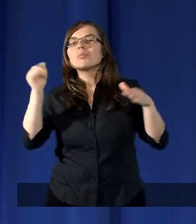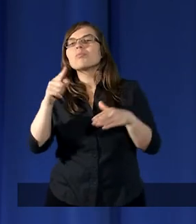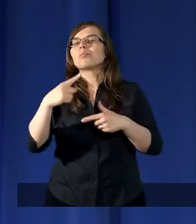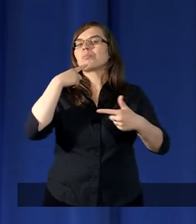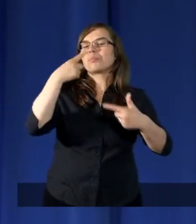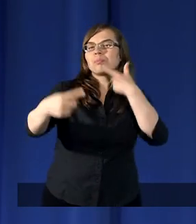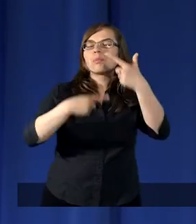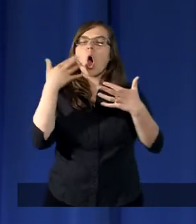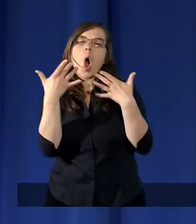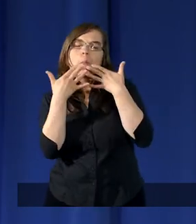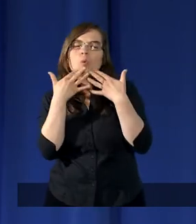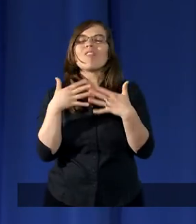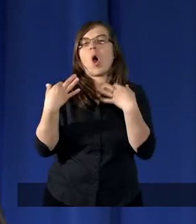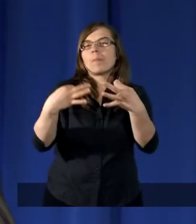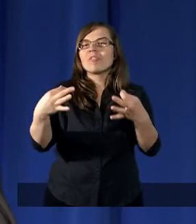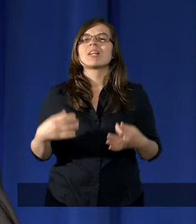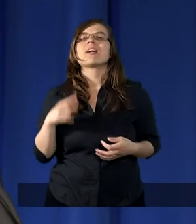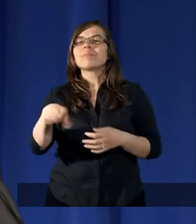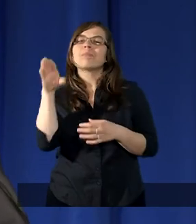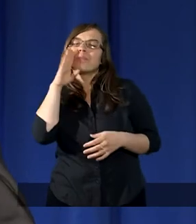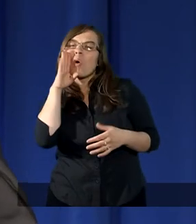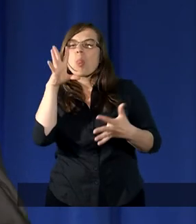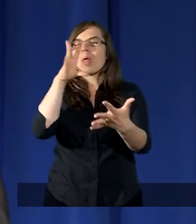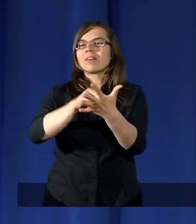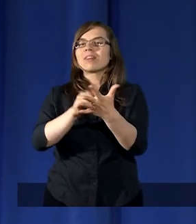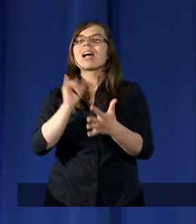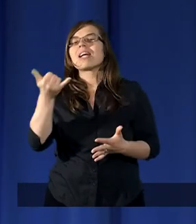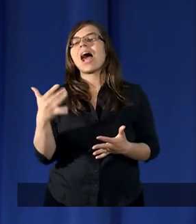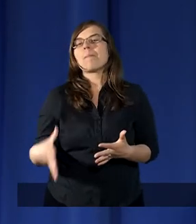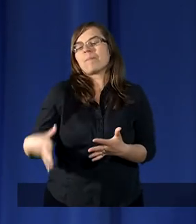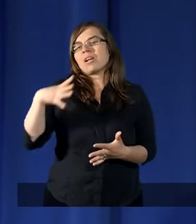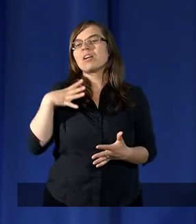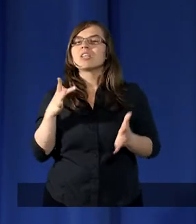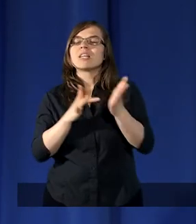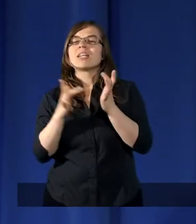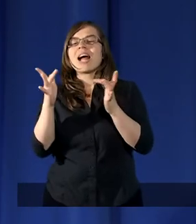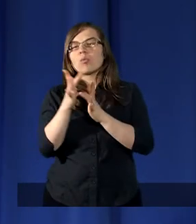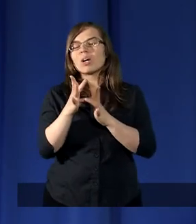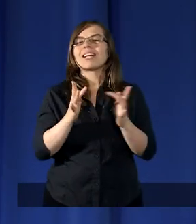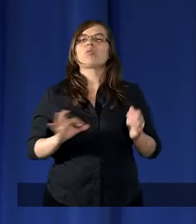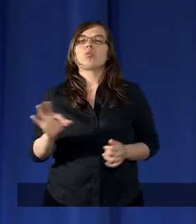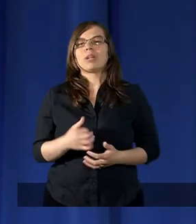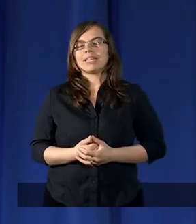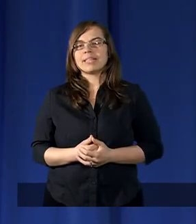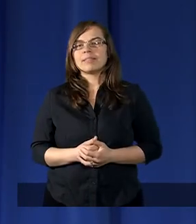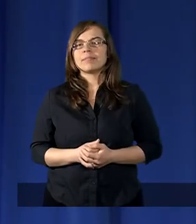temat mówić. No podobne doświadczenia, jak przeżywał Jezus Chrystus.